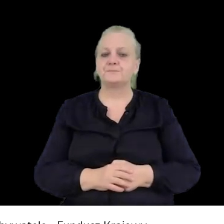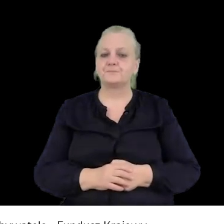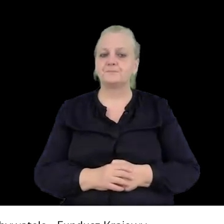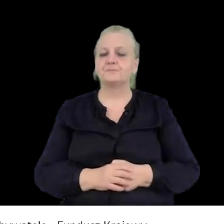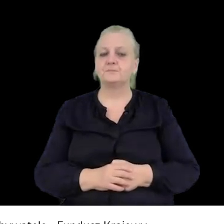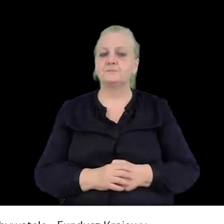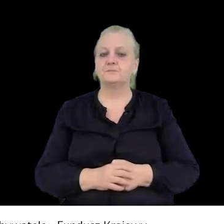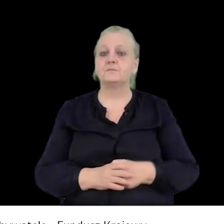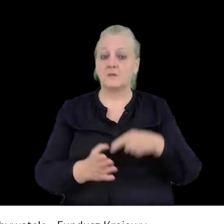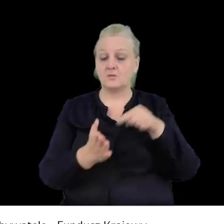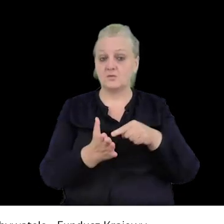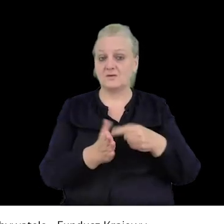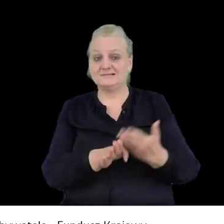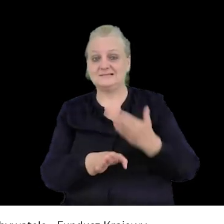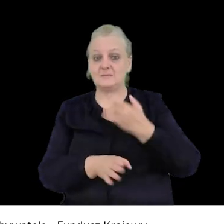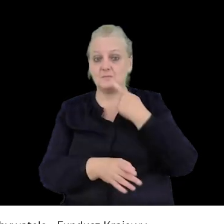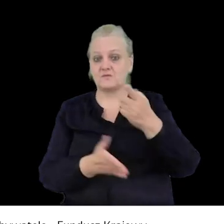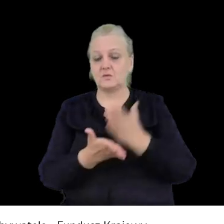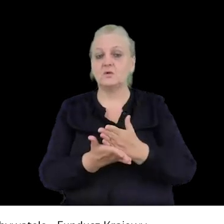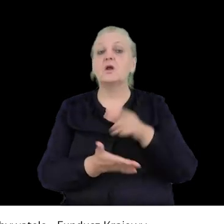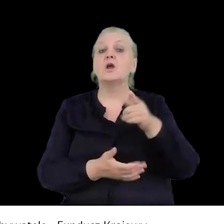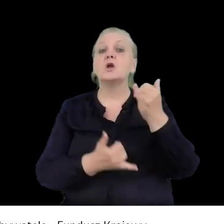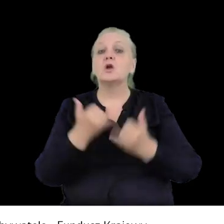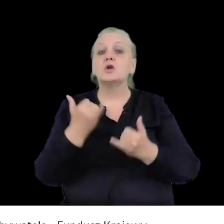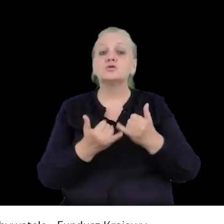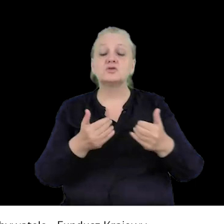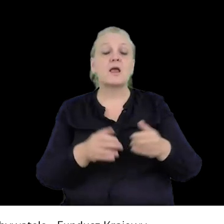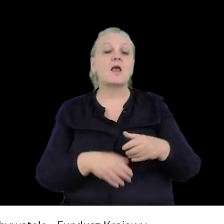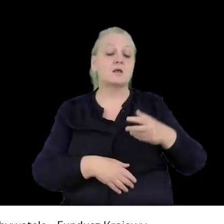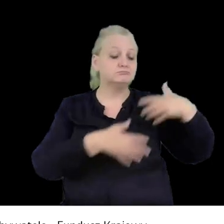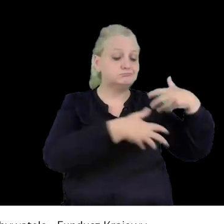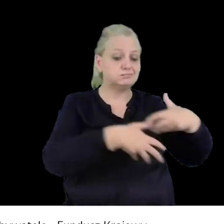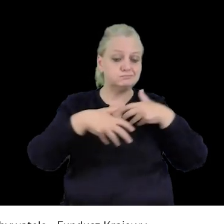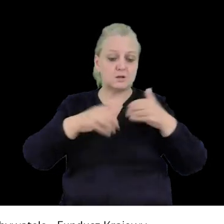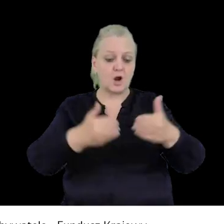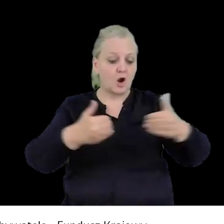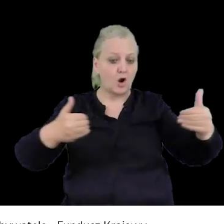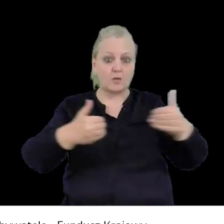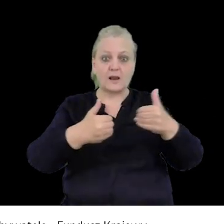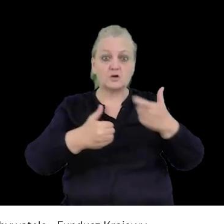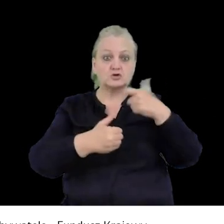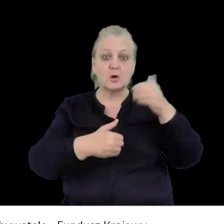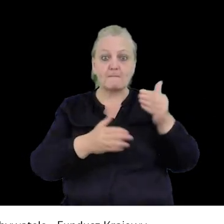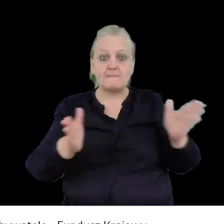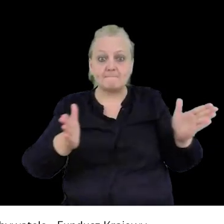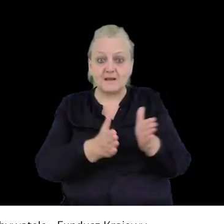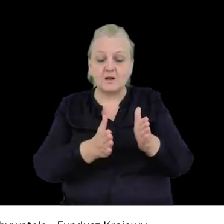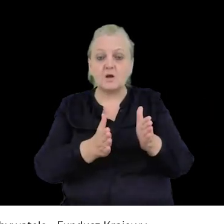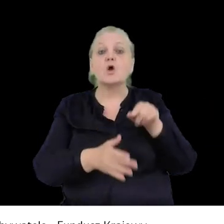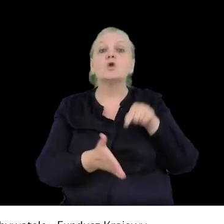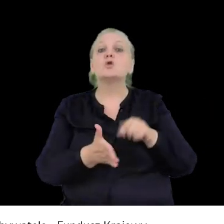I o tym właśnie powiedziałam przed chwilą, że w szczególności, jeżeli jest niższa odległość niż 100 metrów z zgromadzeniami, to wtedy pierwszeństwo, o